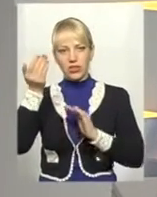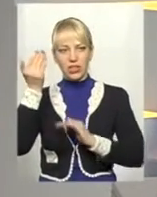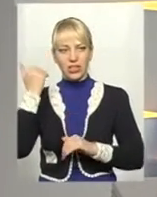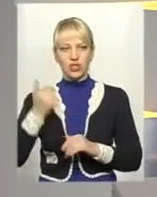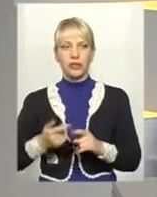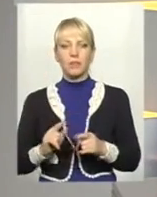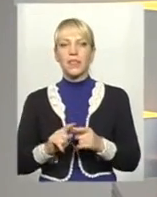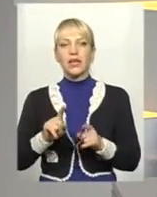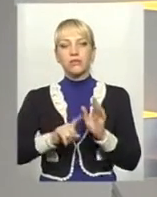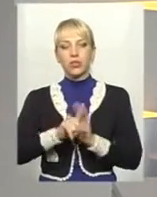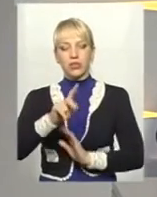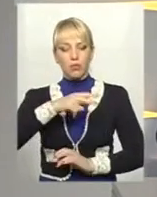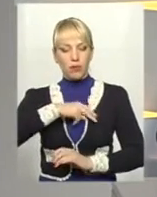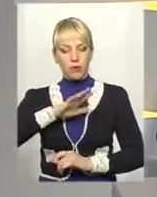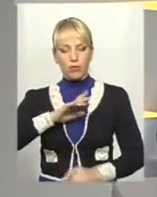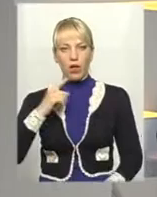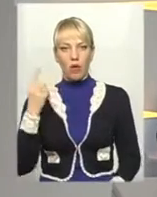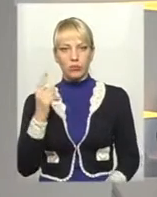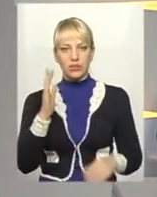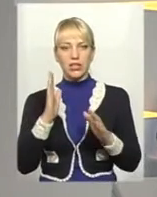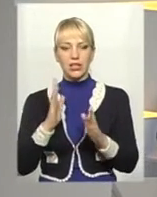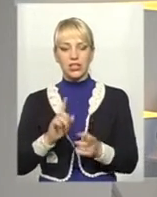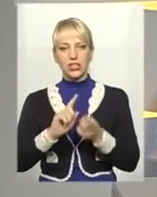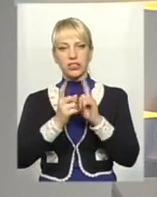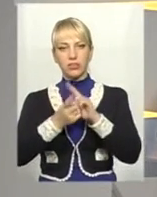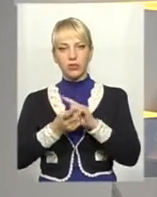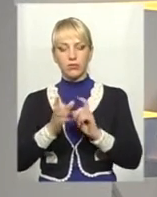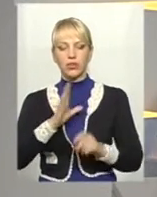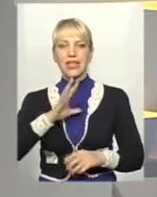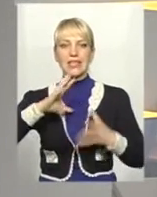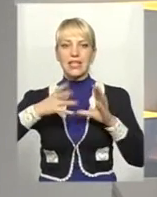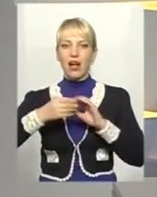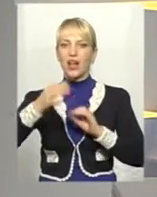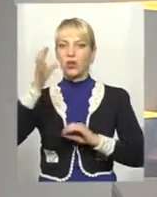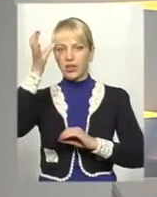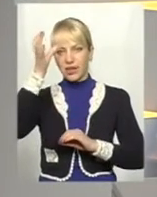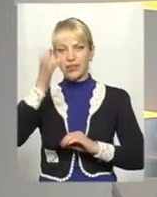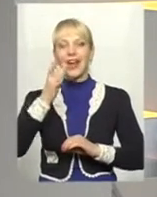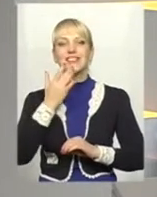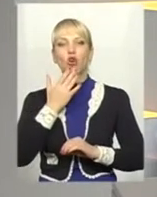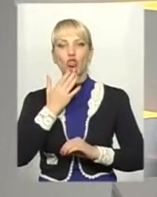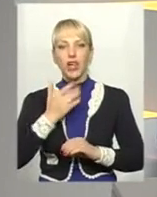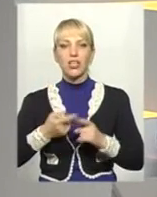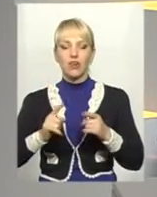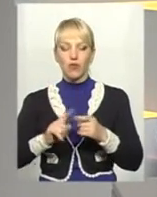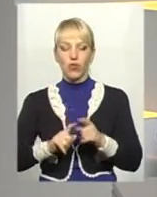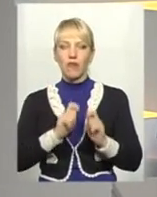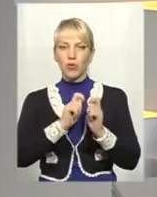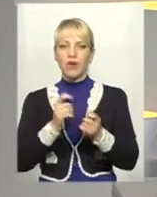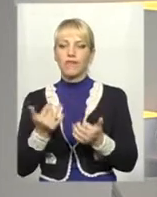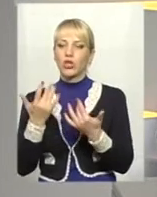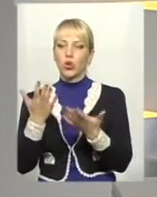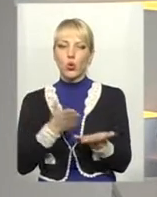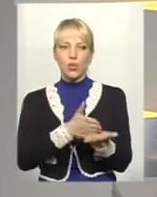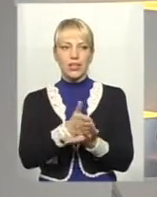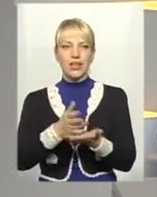Спочатку премія була обласною, і лише згодом стала загальнонаціональною. Вона вручається зараз у кількох номінаціях. В різні роки